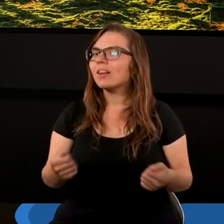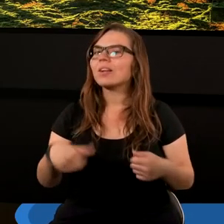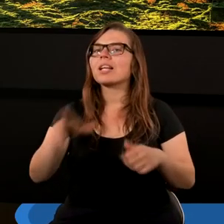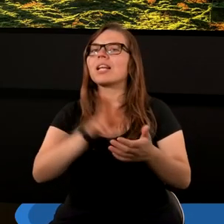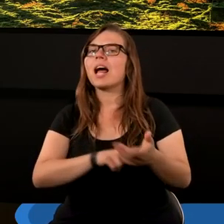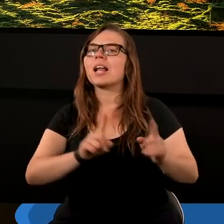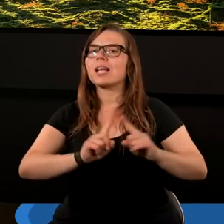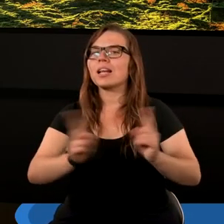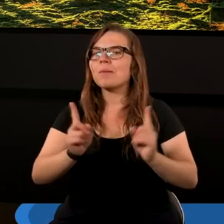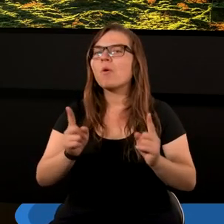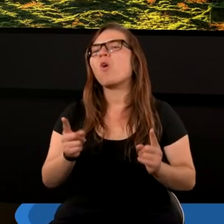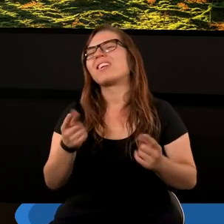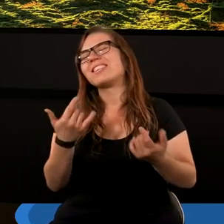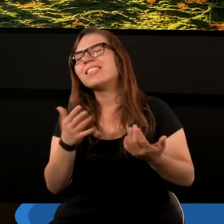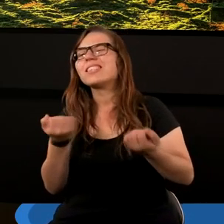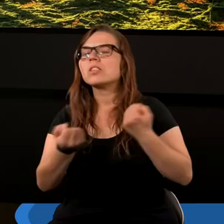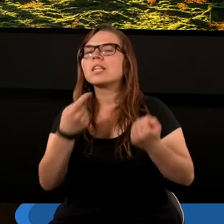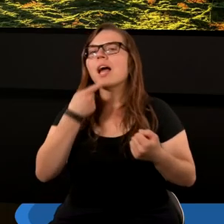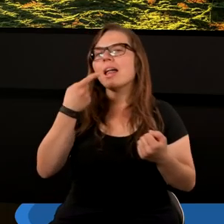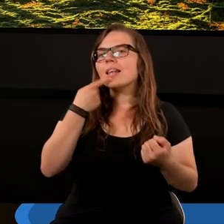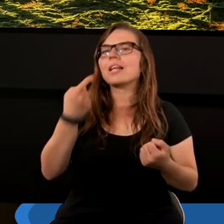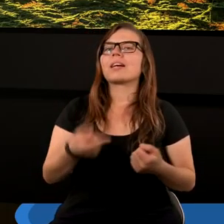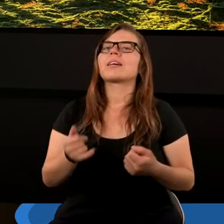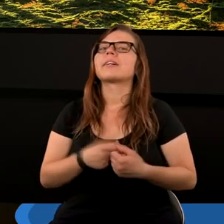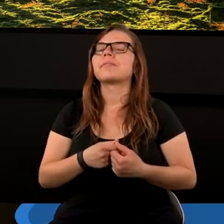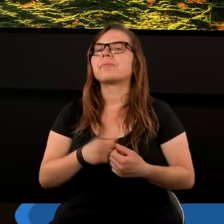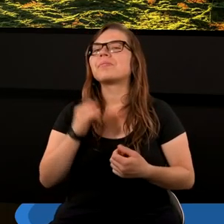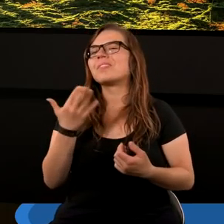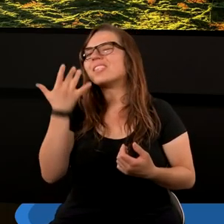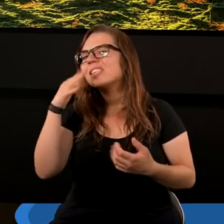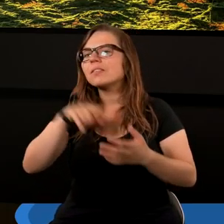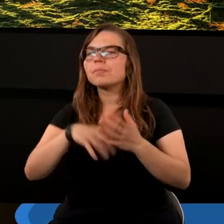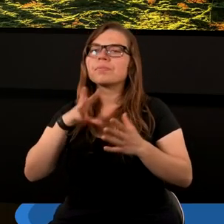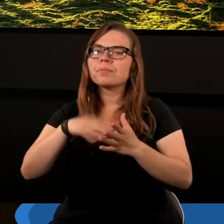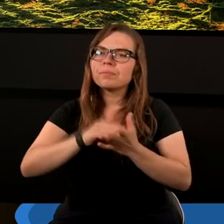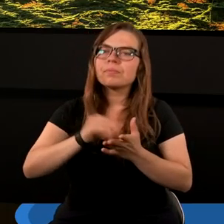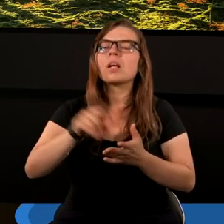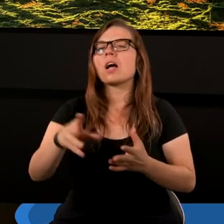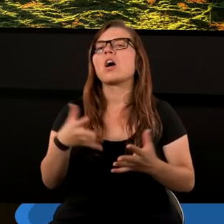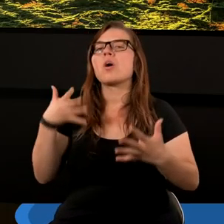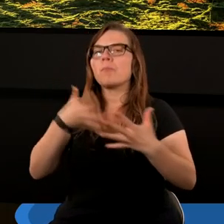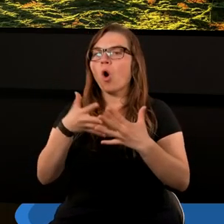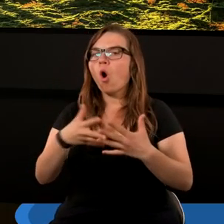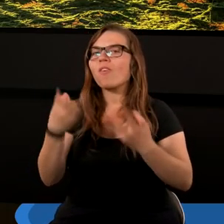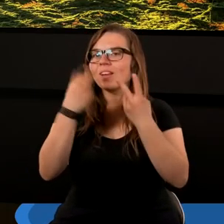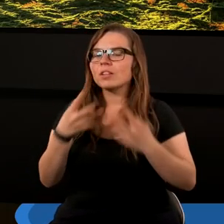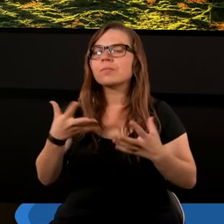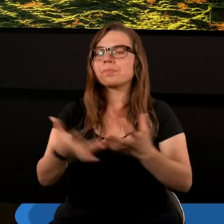symboliczny język. Ilekroć sięgam do proroctw,